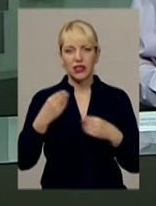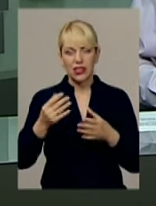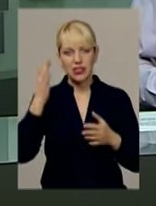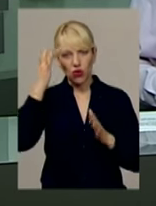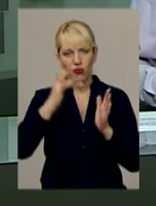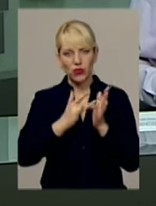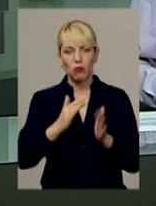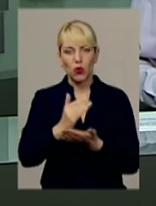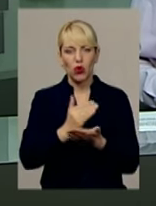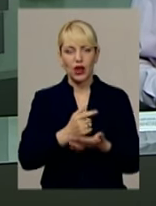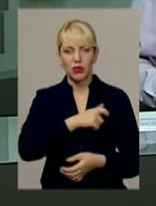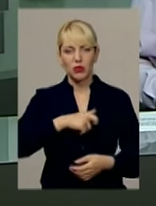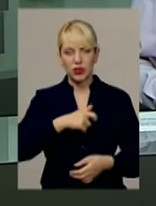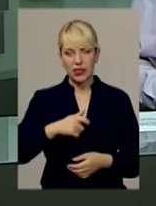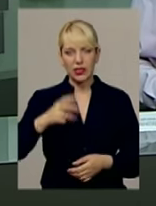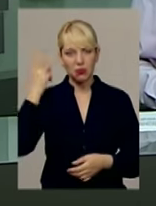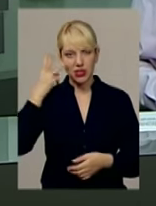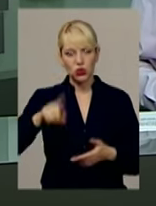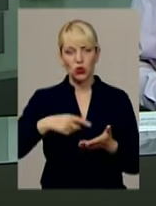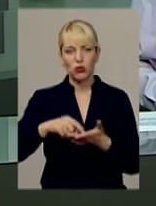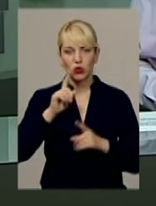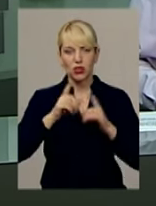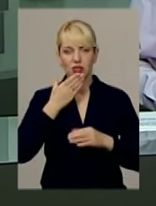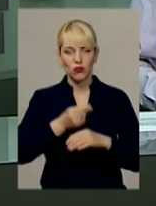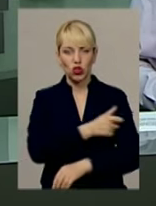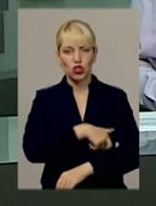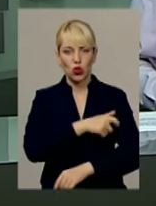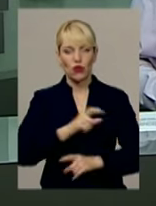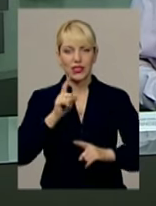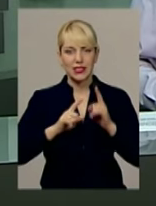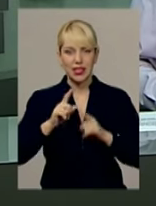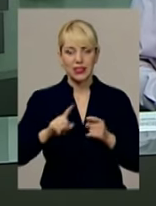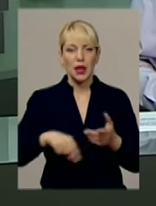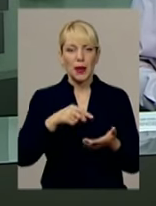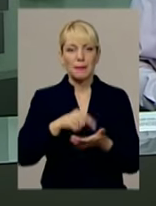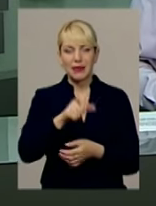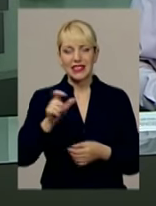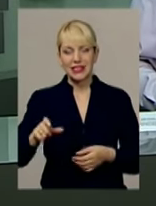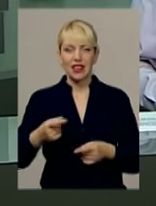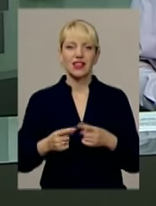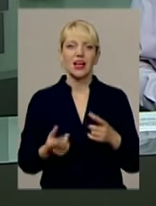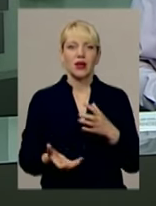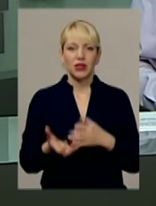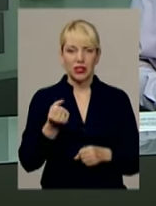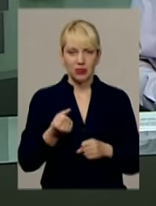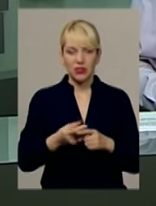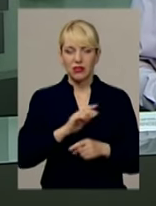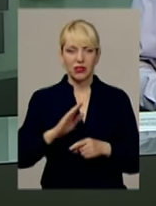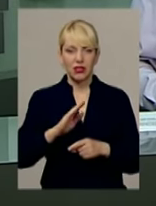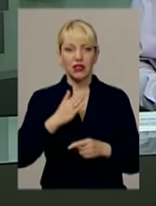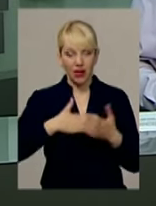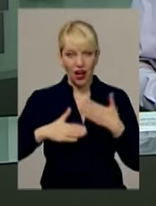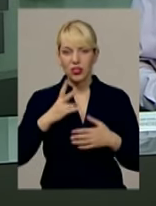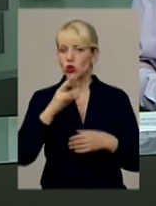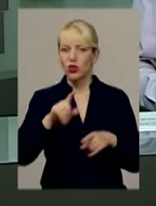депутати Хмельницької міської ради на своїй черговій сесії. Містяни – підтримці Раді та не надто на неї розраховують. Більше